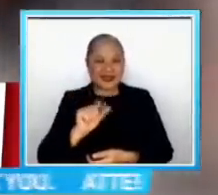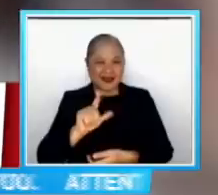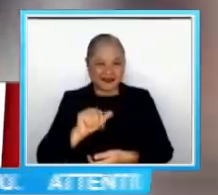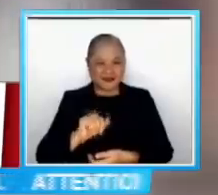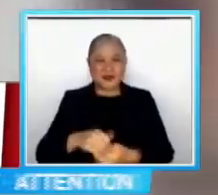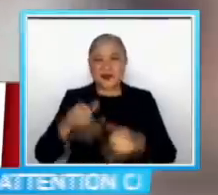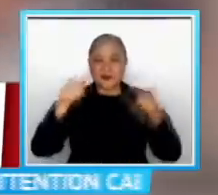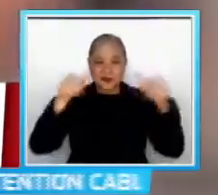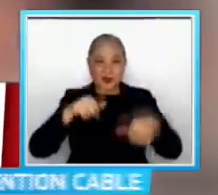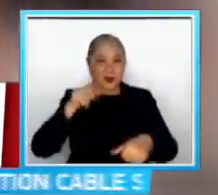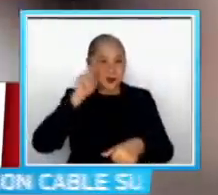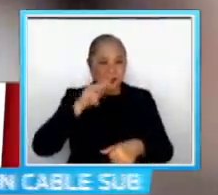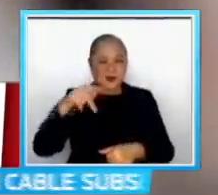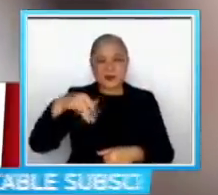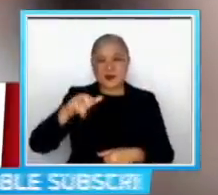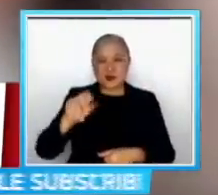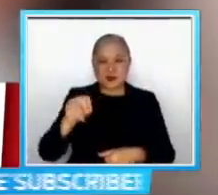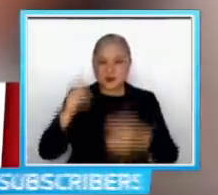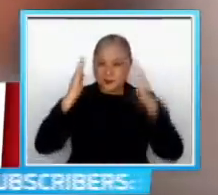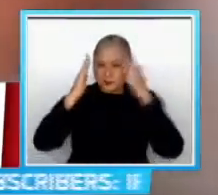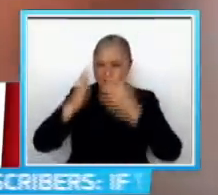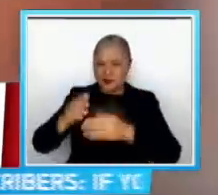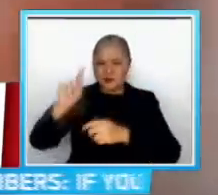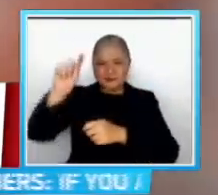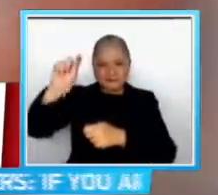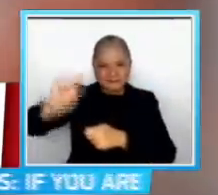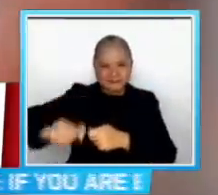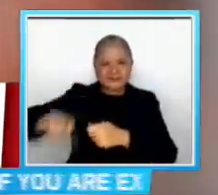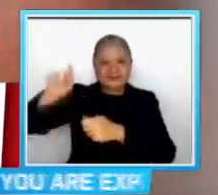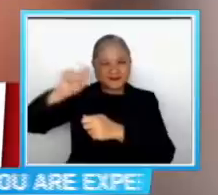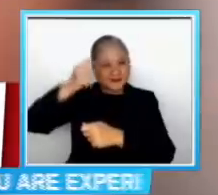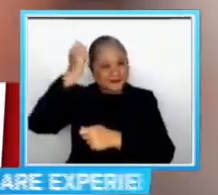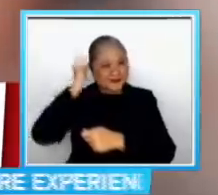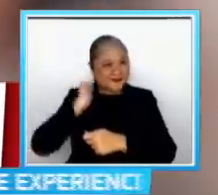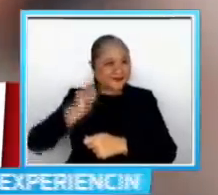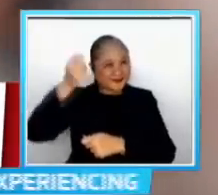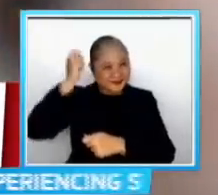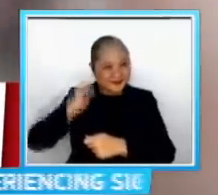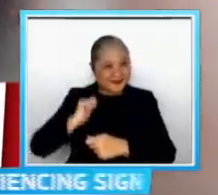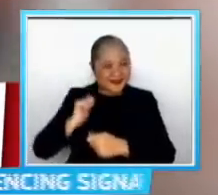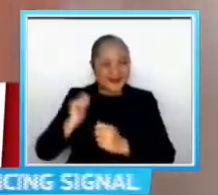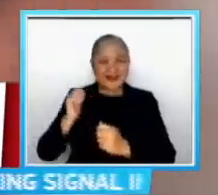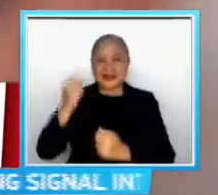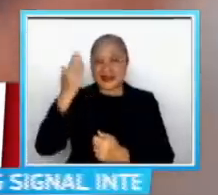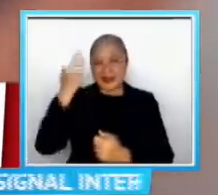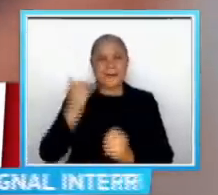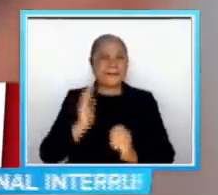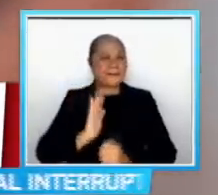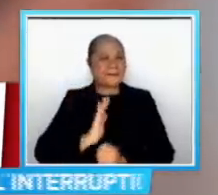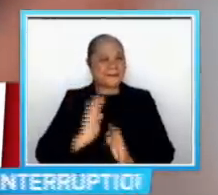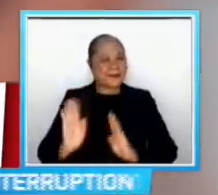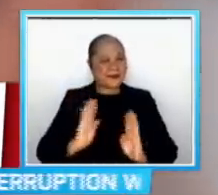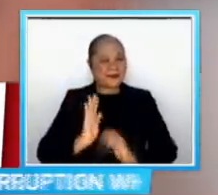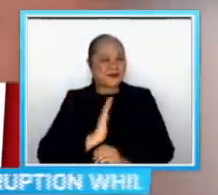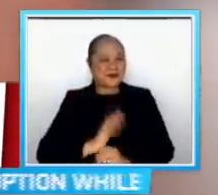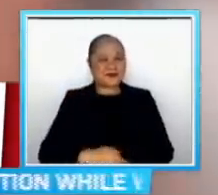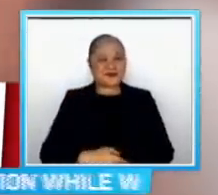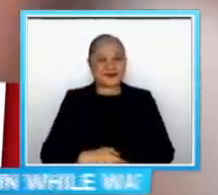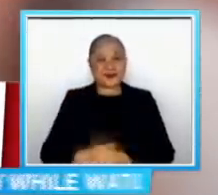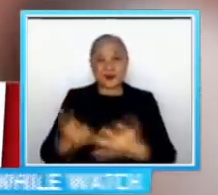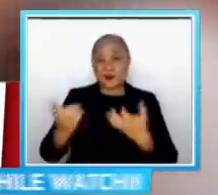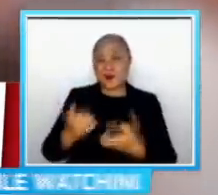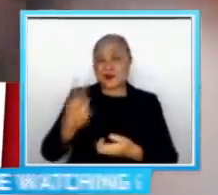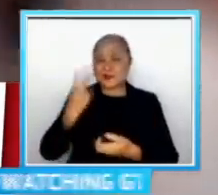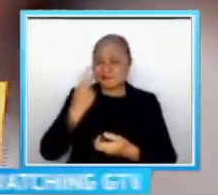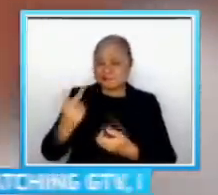Focused si Bossing sa pagsusuklay sa buhok ni Tali Na behave naman Gusto raw ni Pauling na ifreeze ang moment na ito